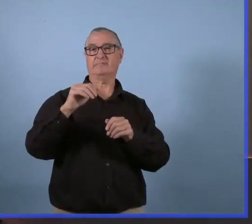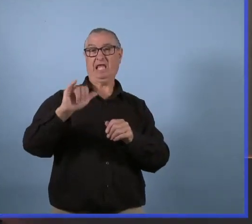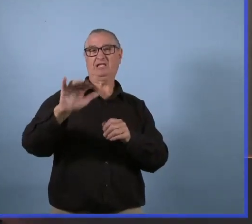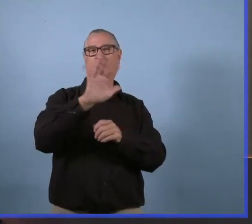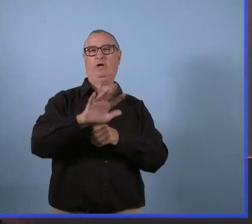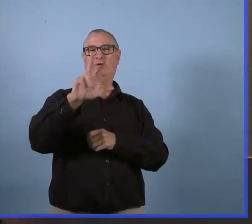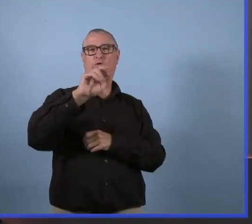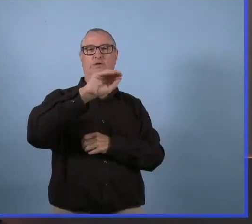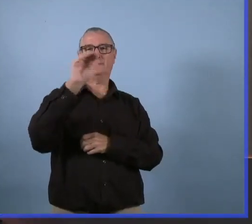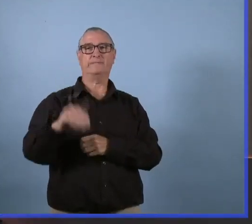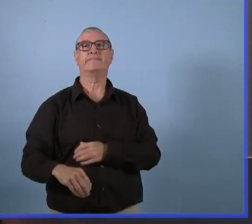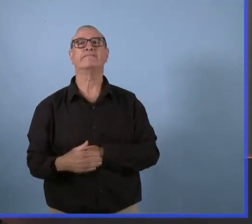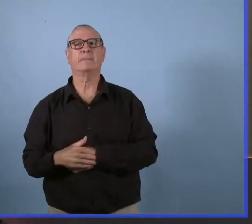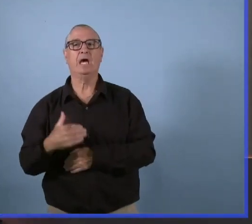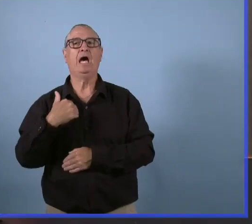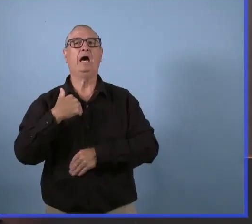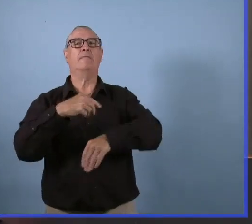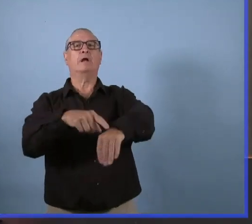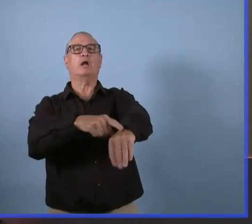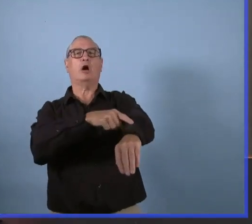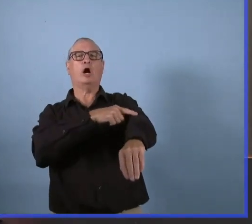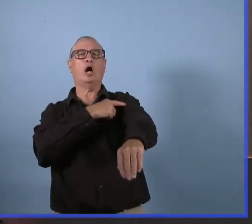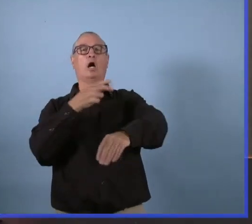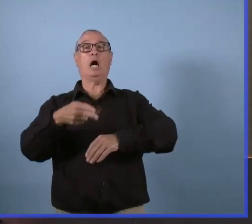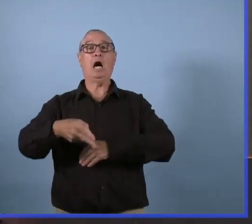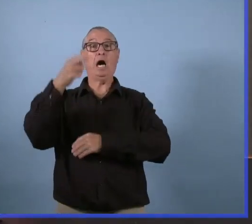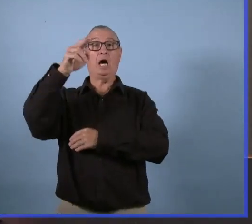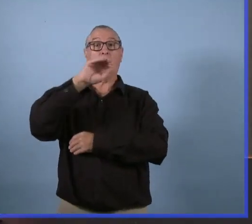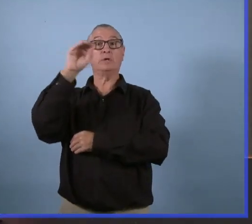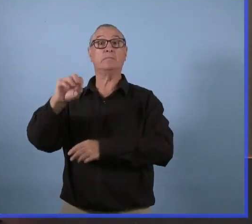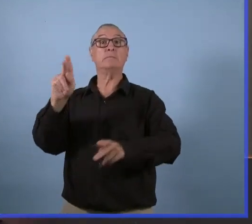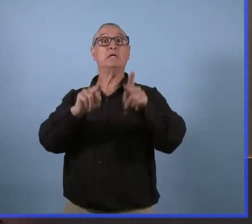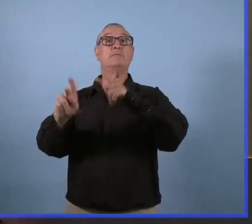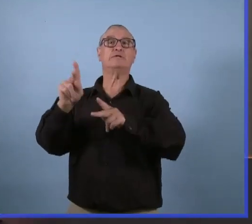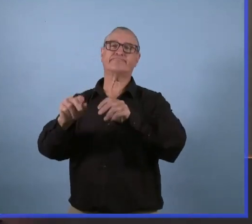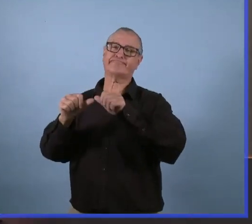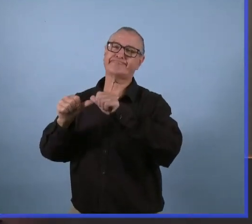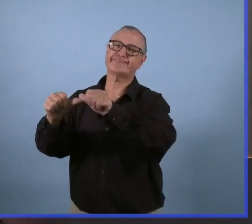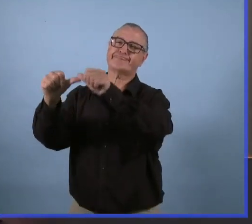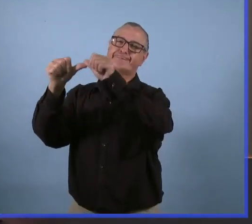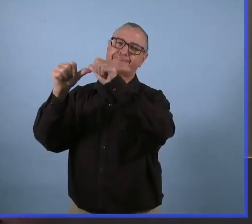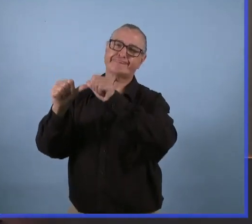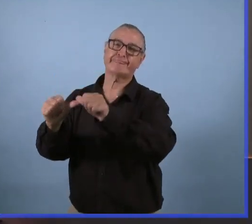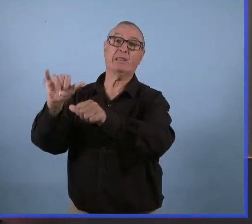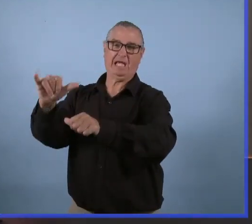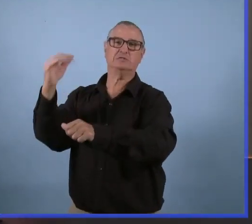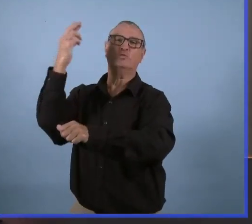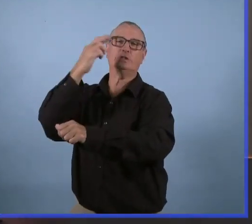d'autres restent plus ou moins à moyen terme, et d'autres restent plus de 2 semaines.